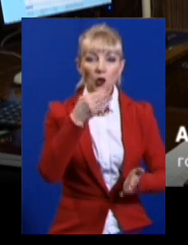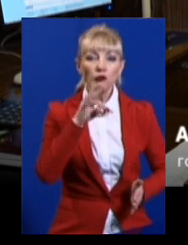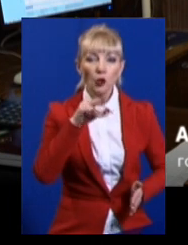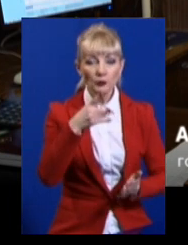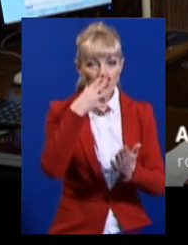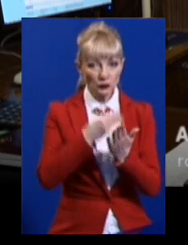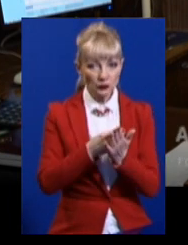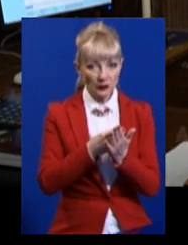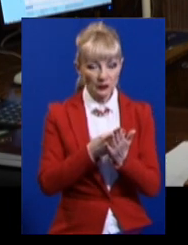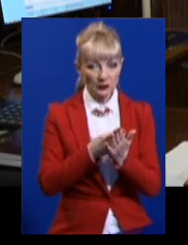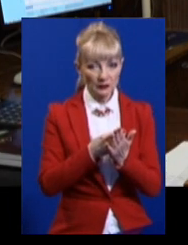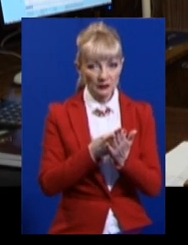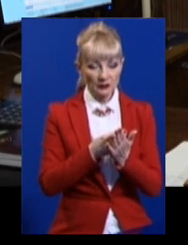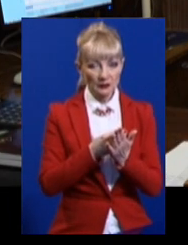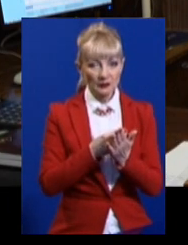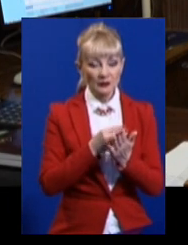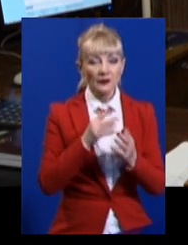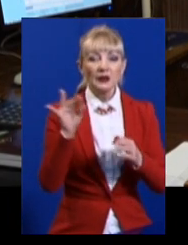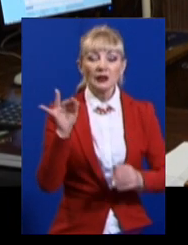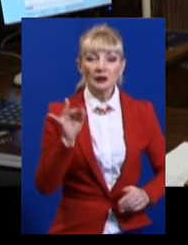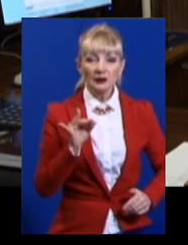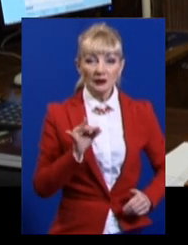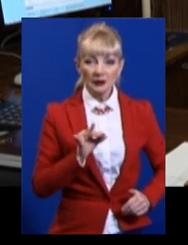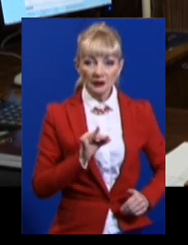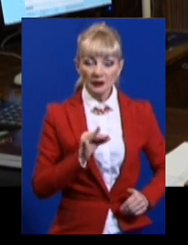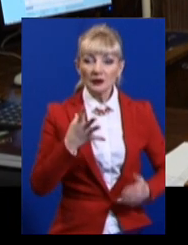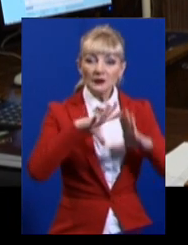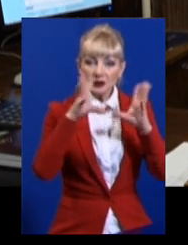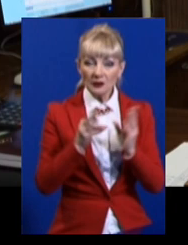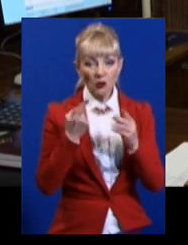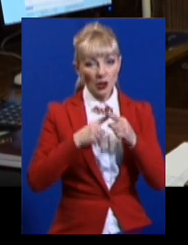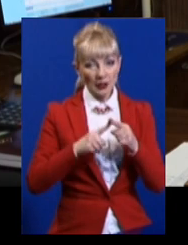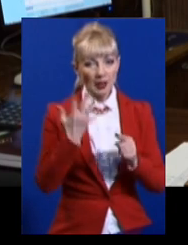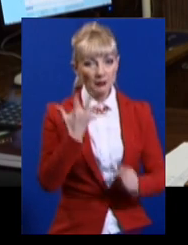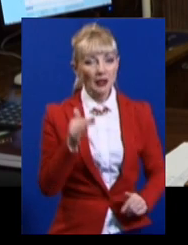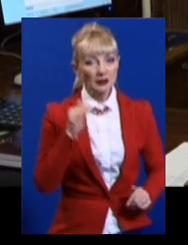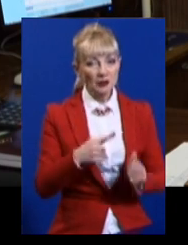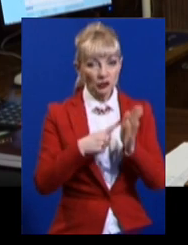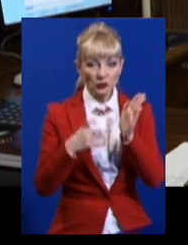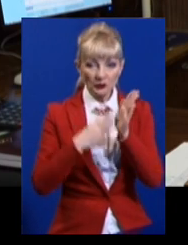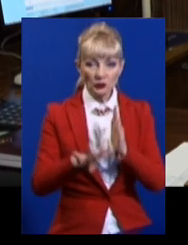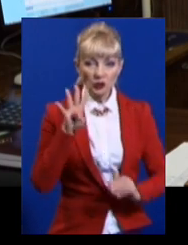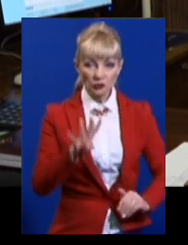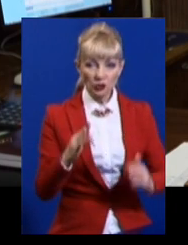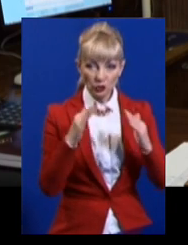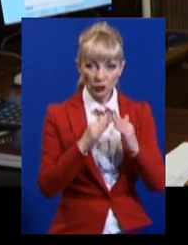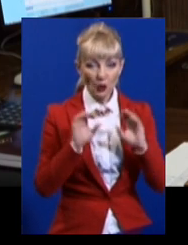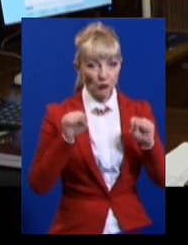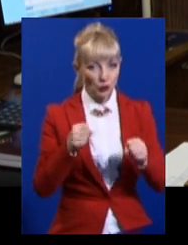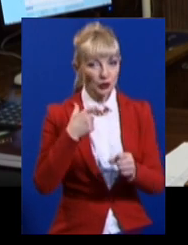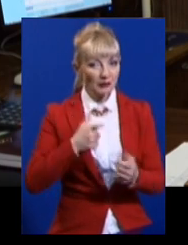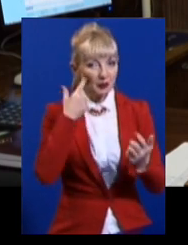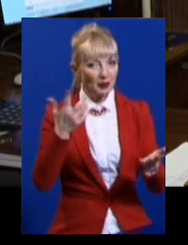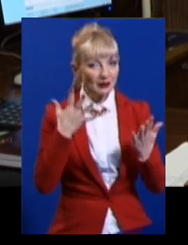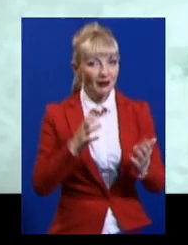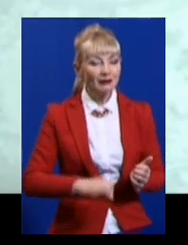Прибираємо ми будинки місцевих рад, тобто комунальної форми власності. Усього цих будинків 5 тисяч 694. Можете собі уявити, на